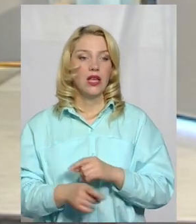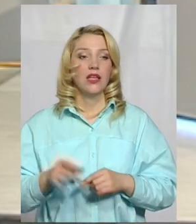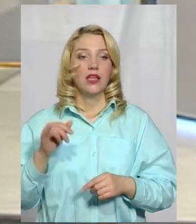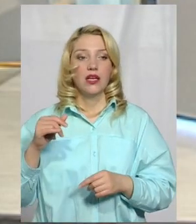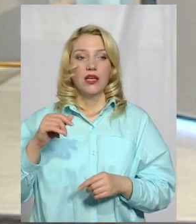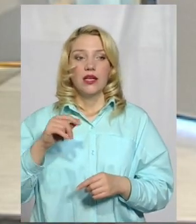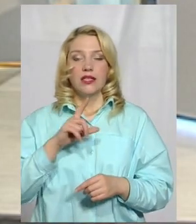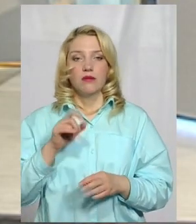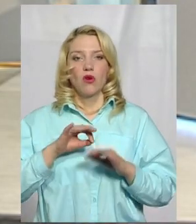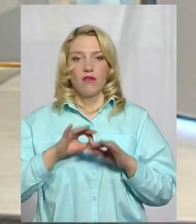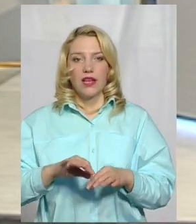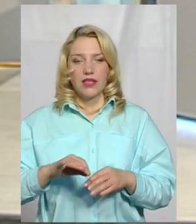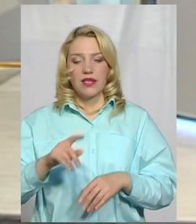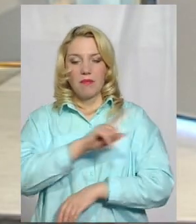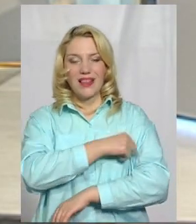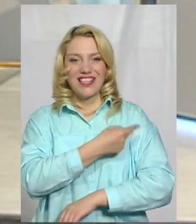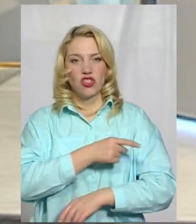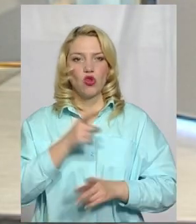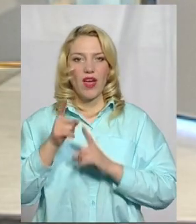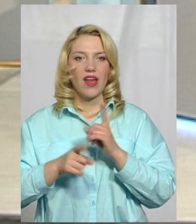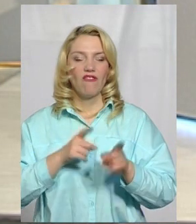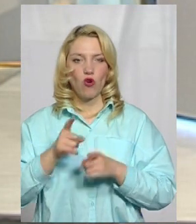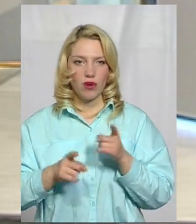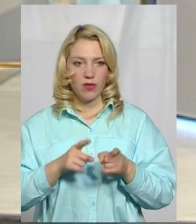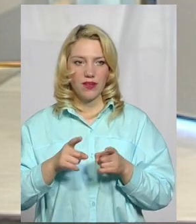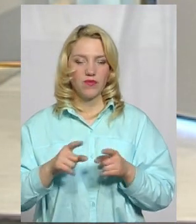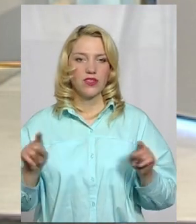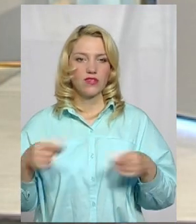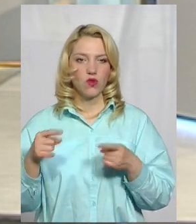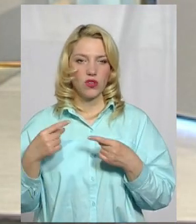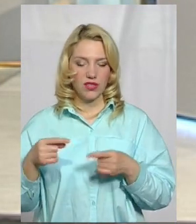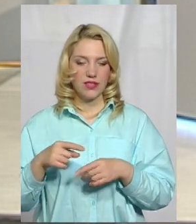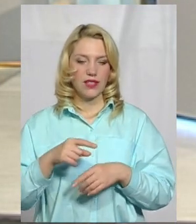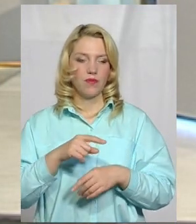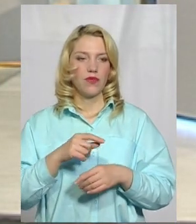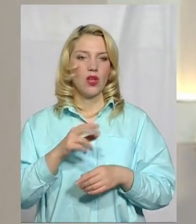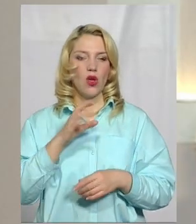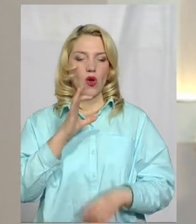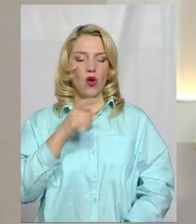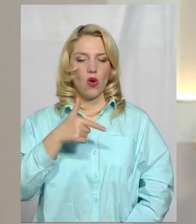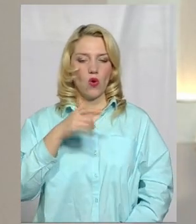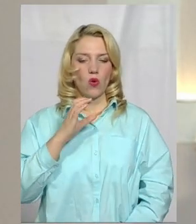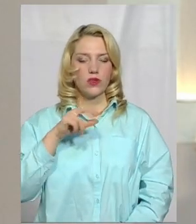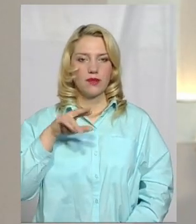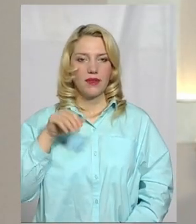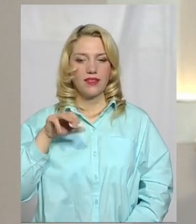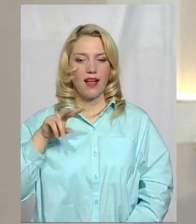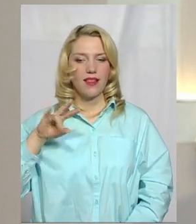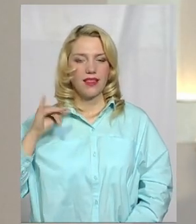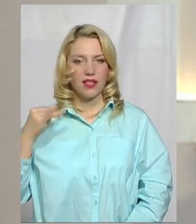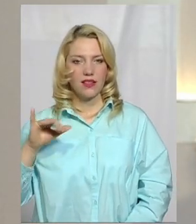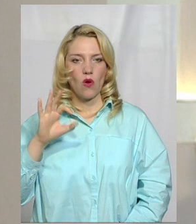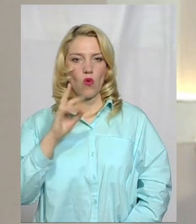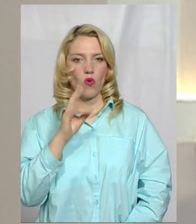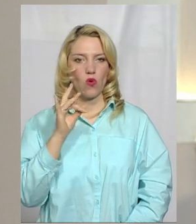З проведенням медичної реформи створилися госпітальні округи, і, напевно, надається